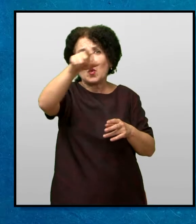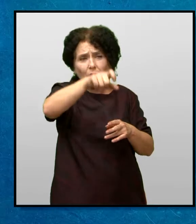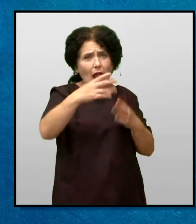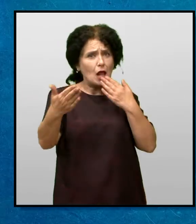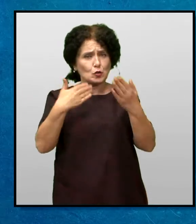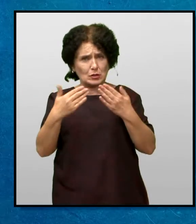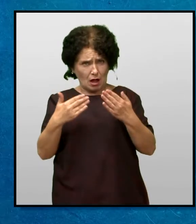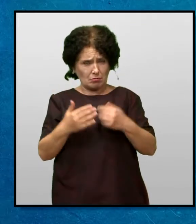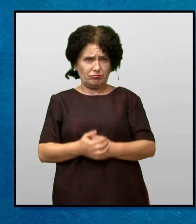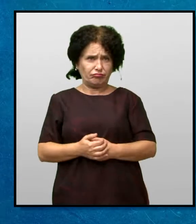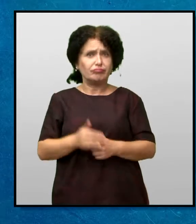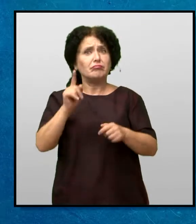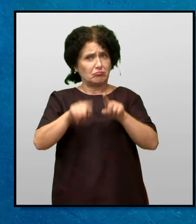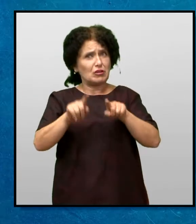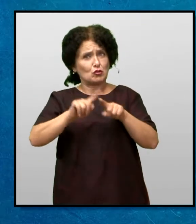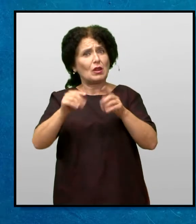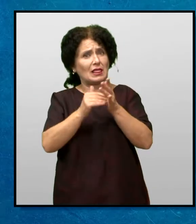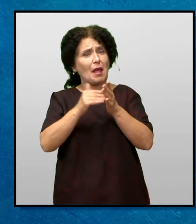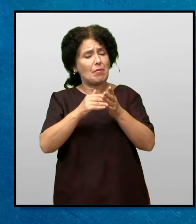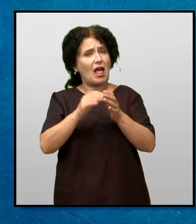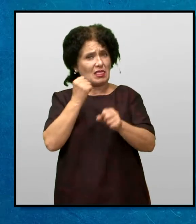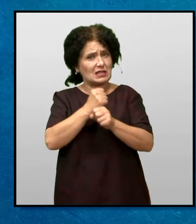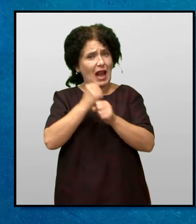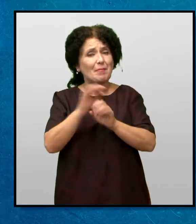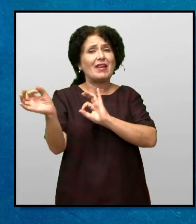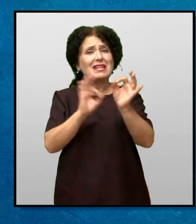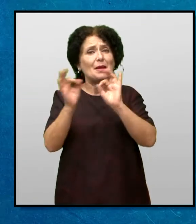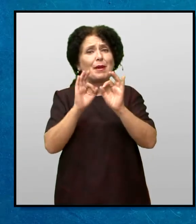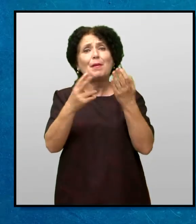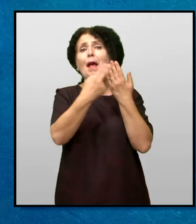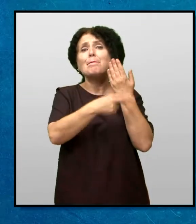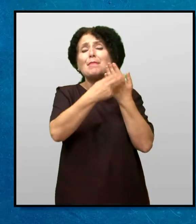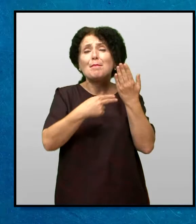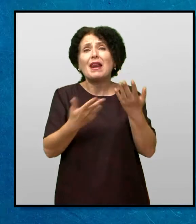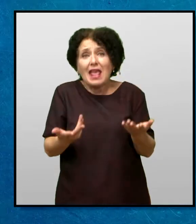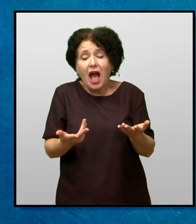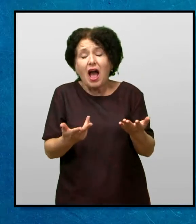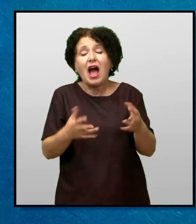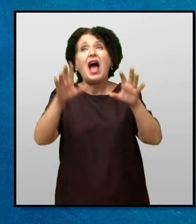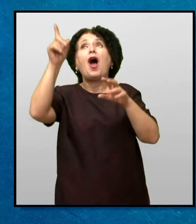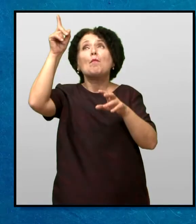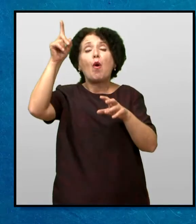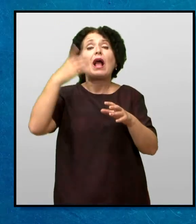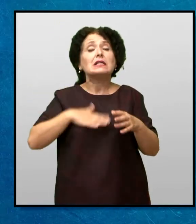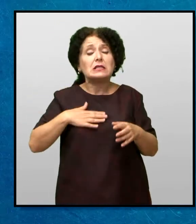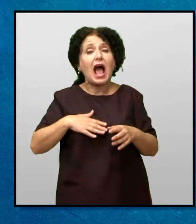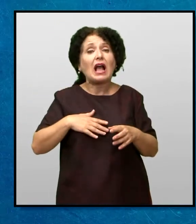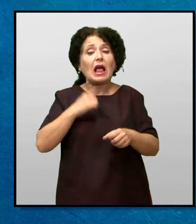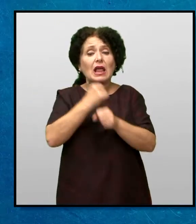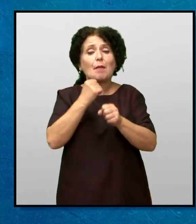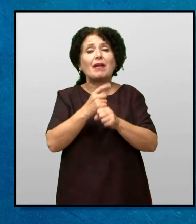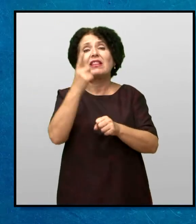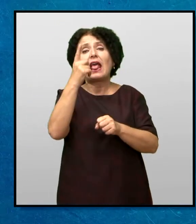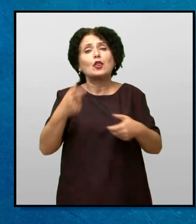на состанокот почувствуваа Дека нешто треба да се направи за да се обезбетат Библија Тие сватија дека Бог сака тие да